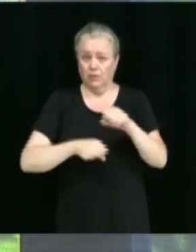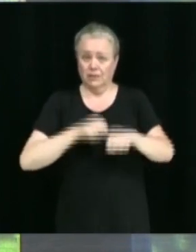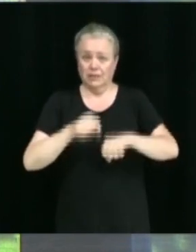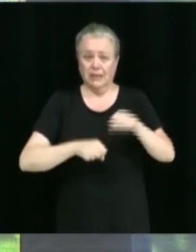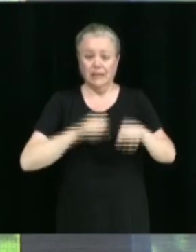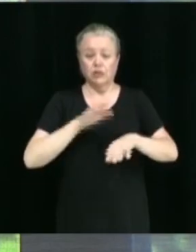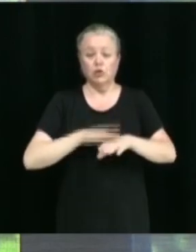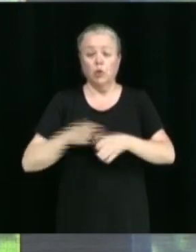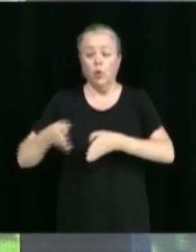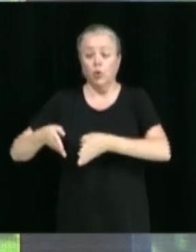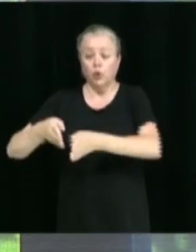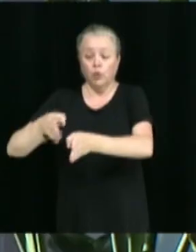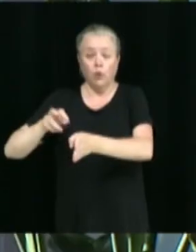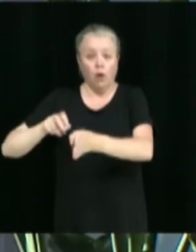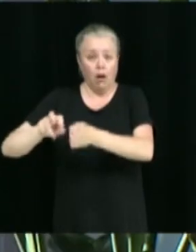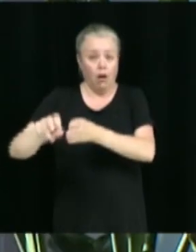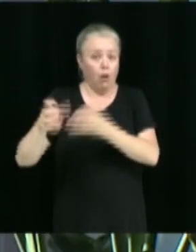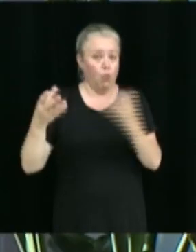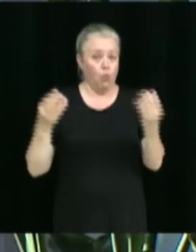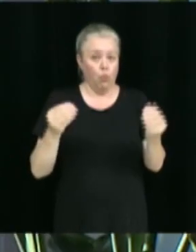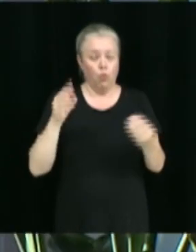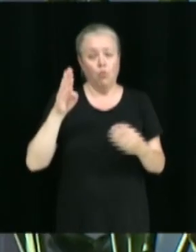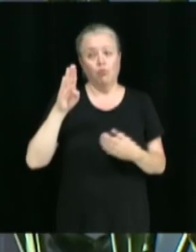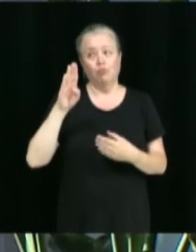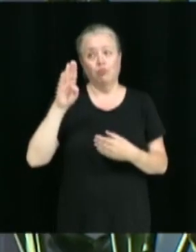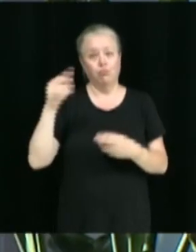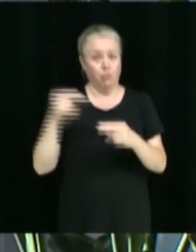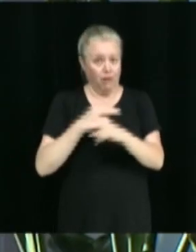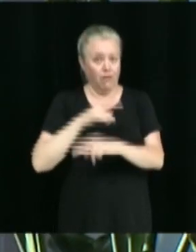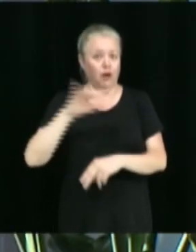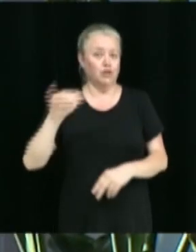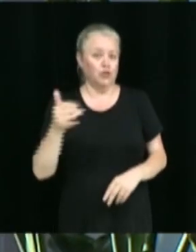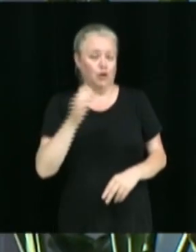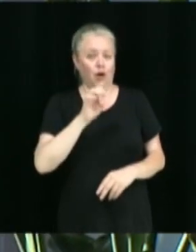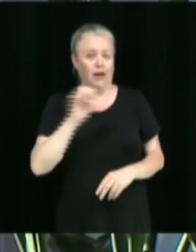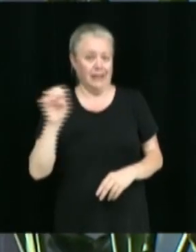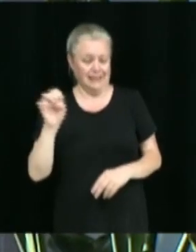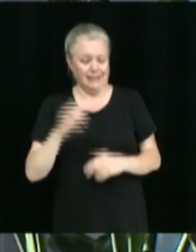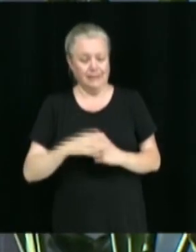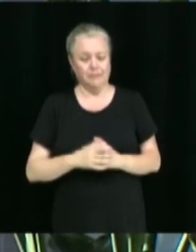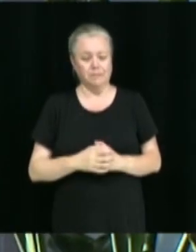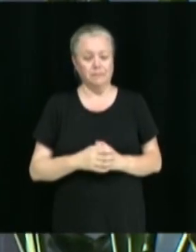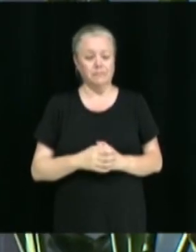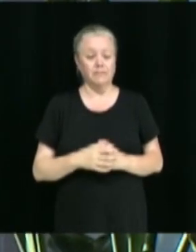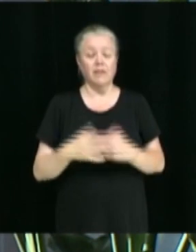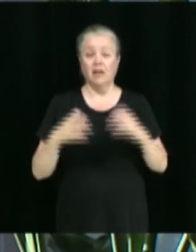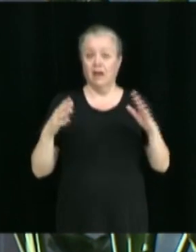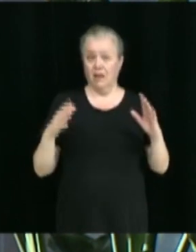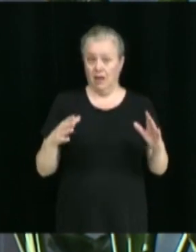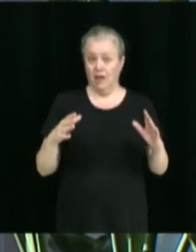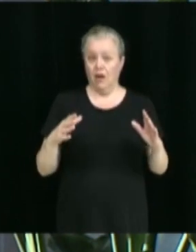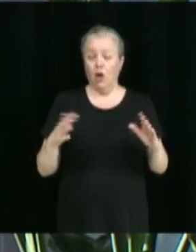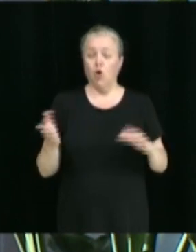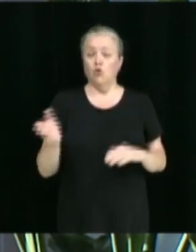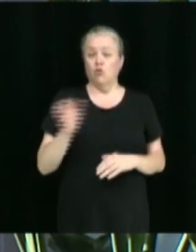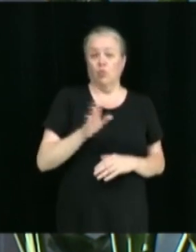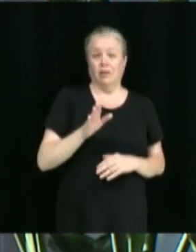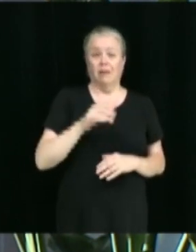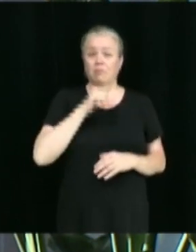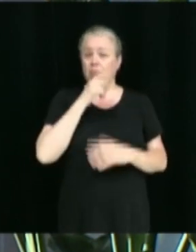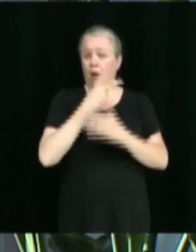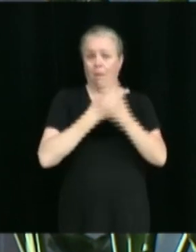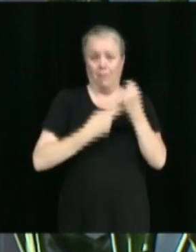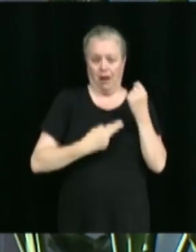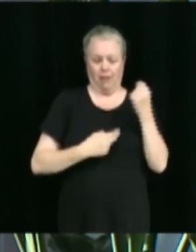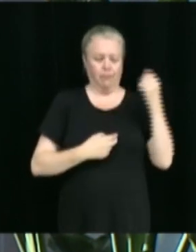boulevard Jutra-Est. Il s'agit d'une circulation des cyclistes sur le côté impaire entre les rues